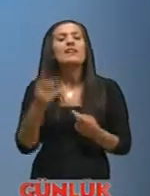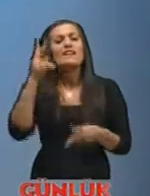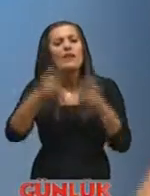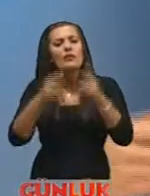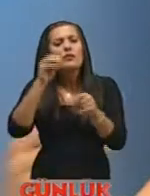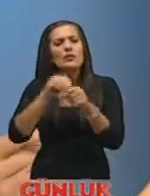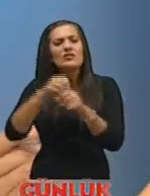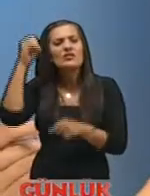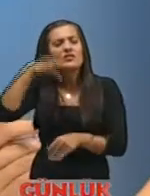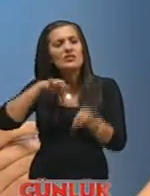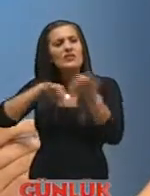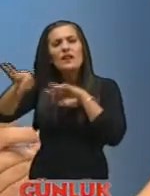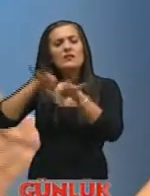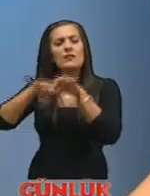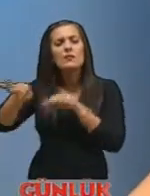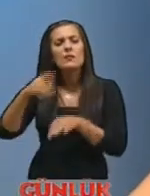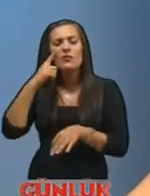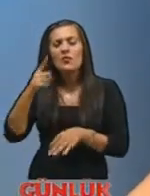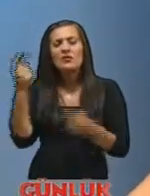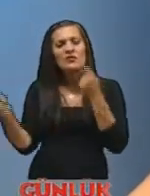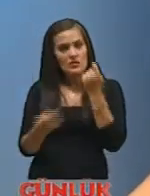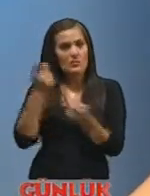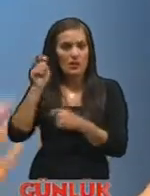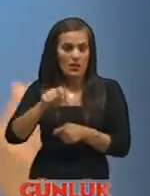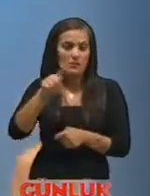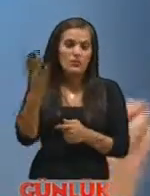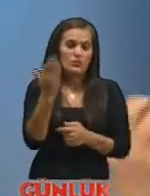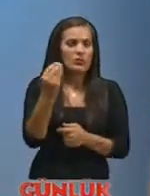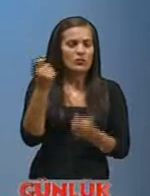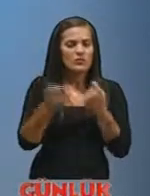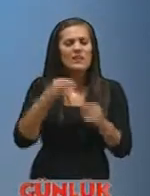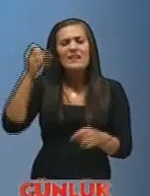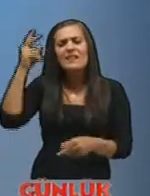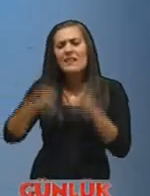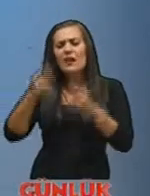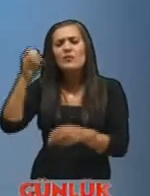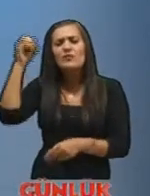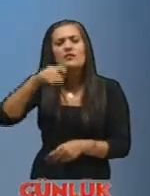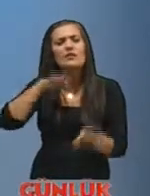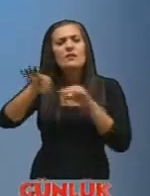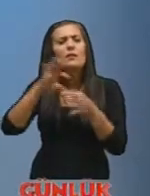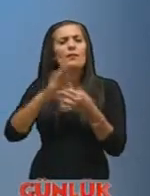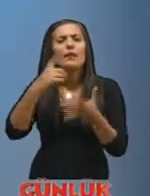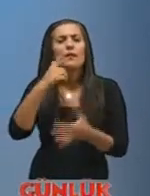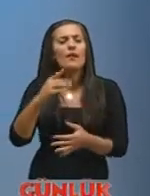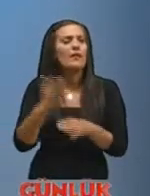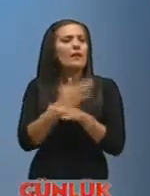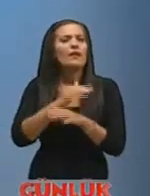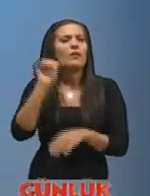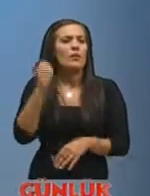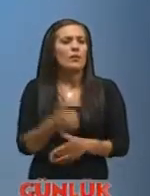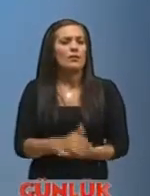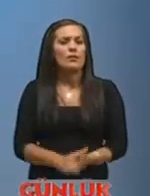tiyatroda ışık tasarımı üzerine daha çok çalışmalar yapmışsınız tiyatroda ışık tasarımı ne demektir? neden önemlidir?